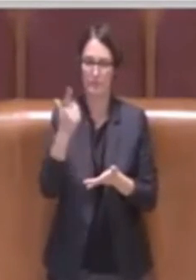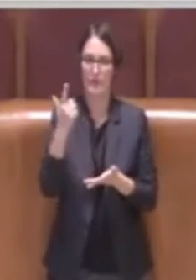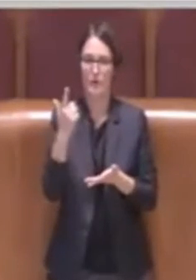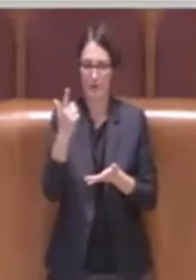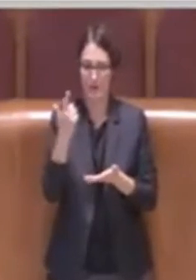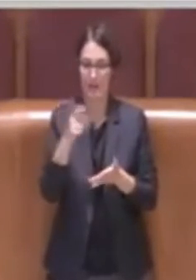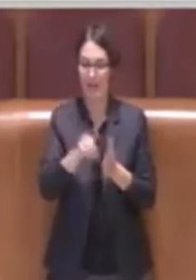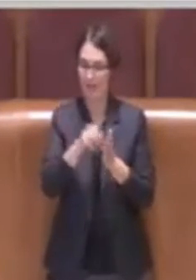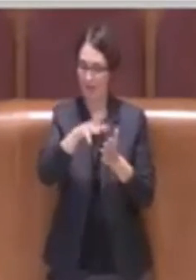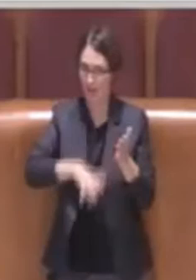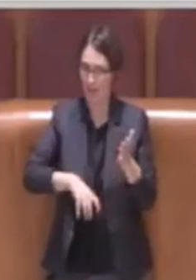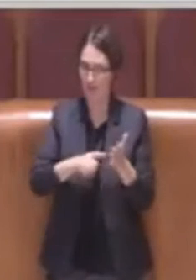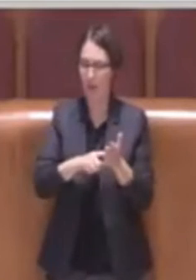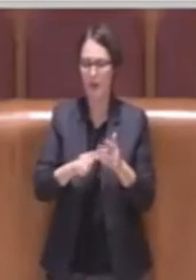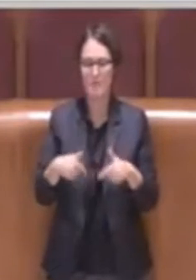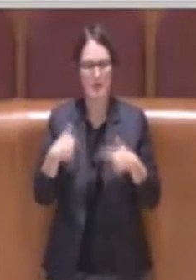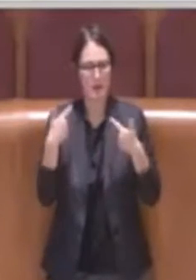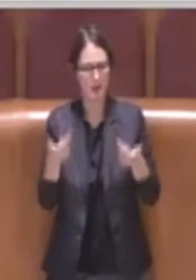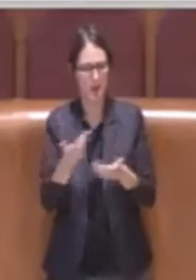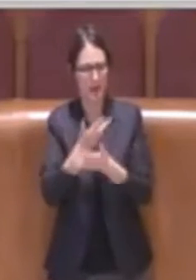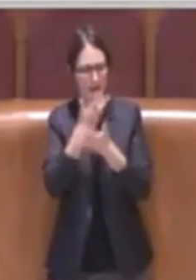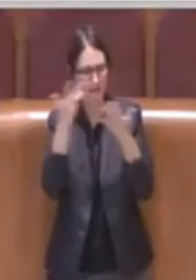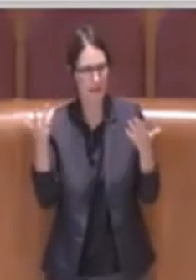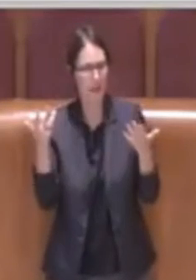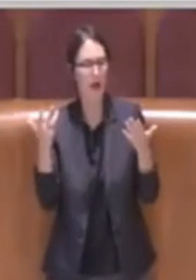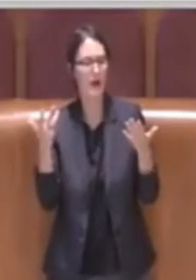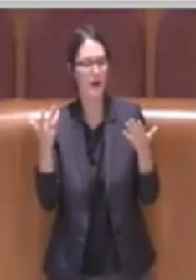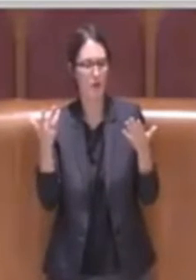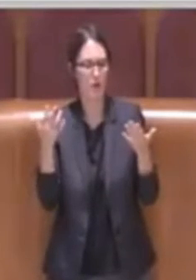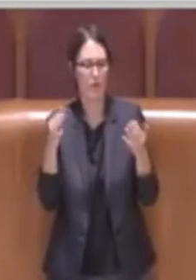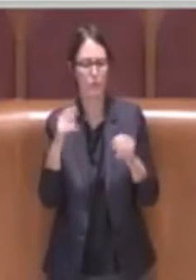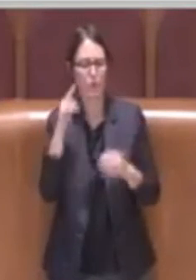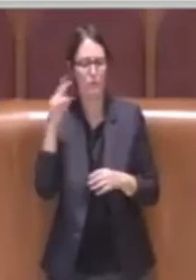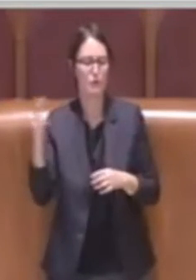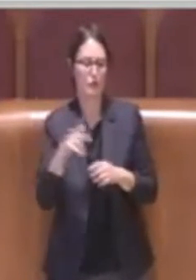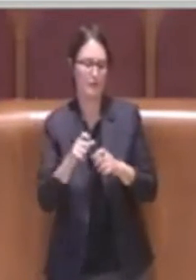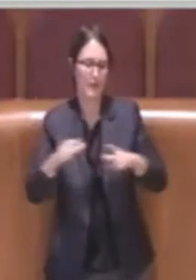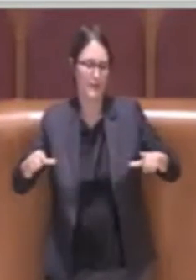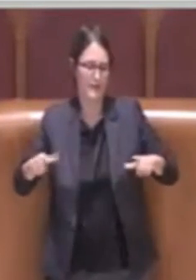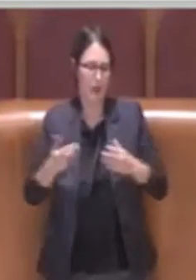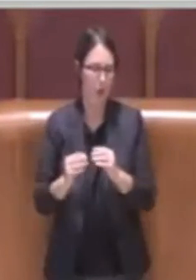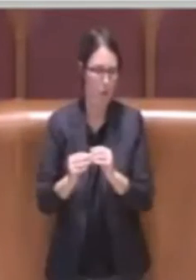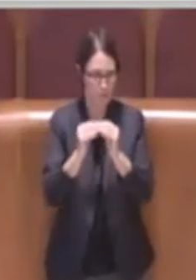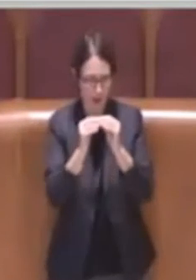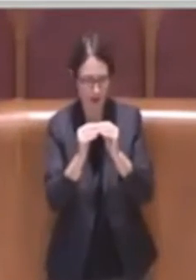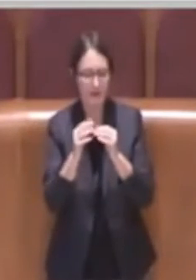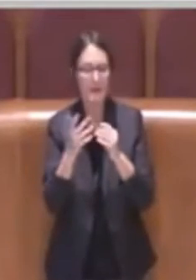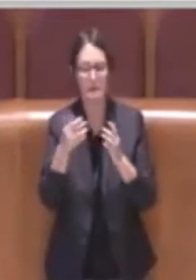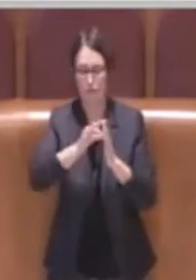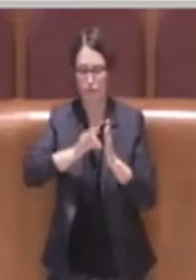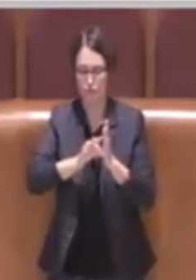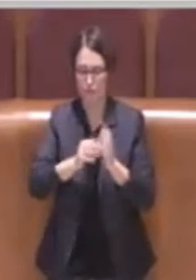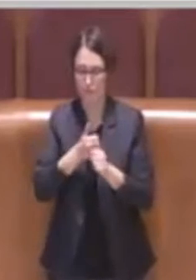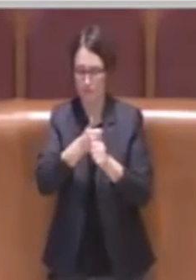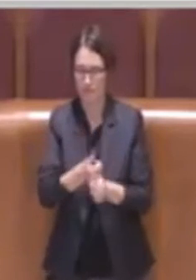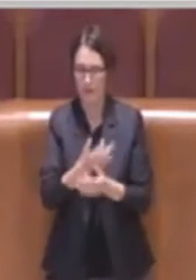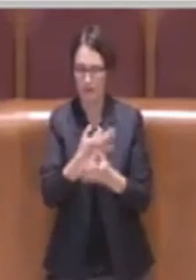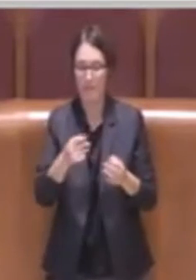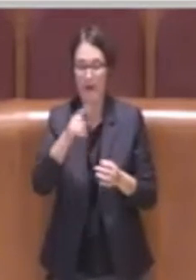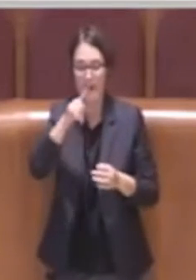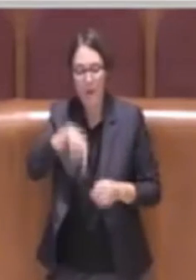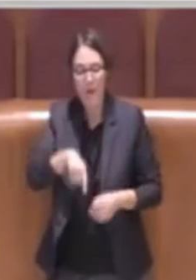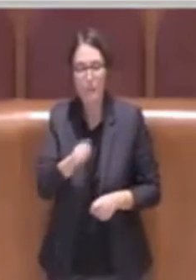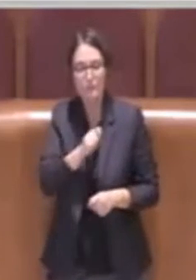delibera sia dare delle definizioni dal punto di vista urbanistico ma soprattutto porre l'accento su quello che deve voler dire